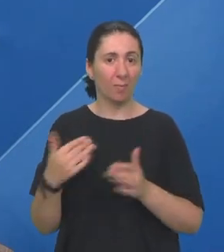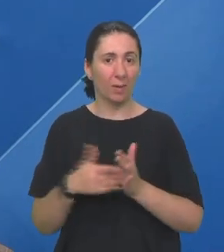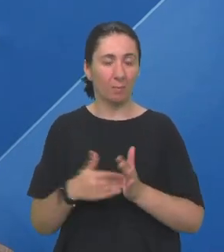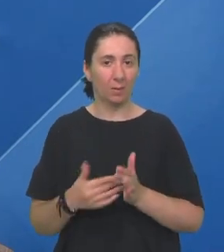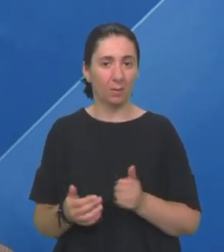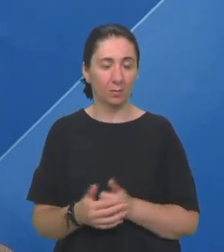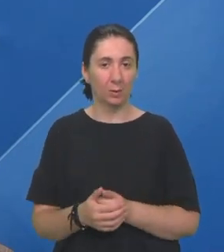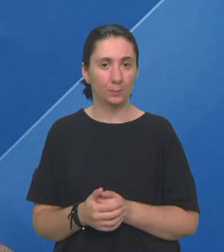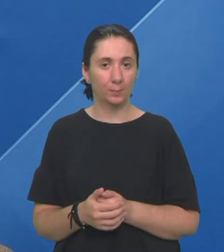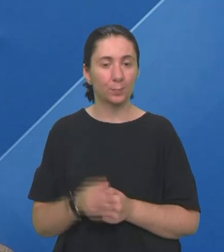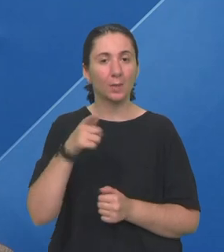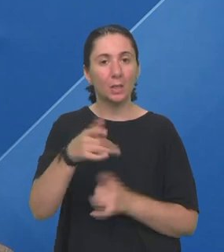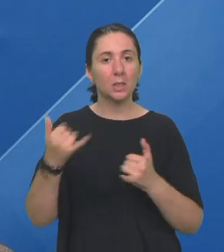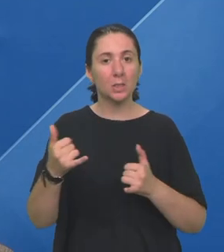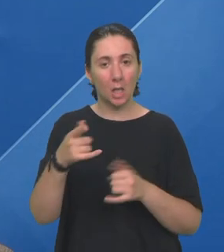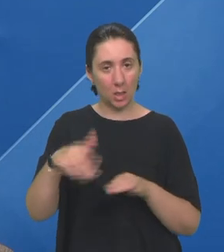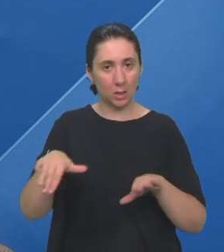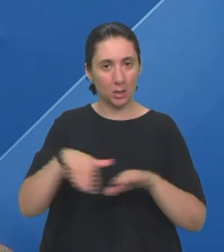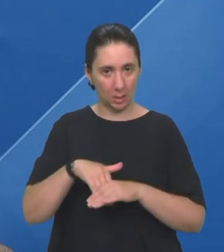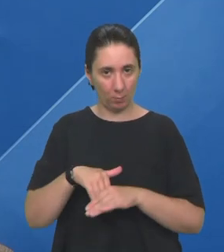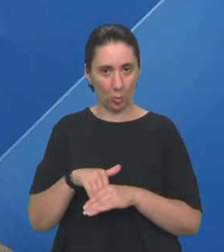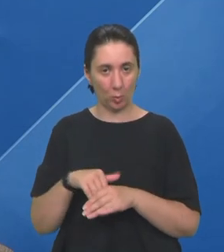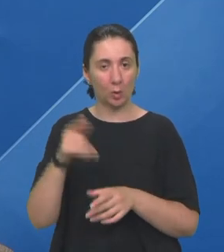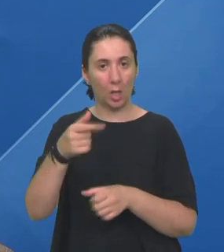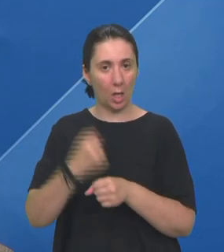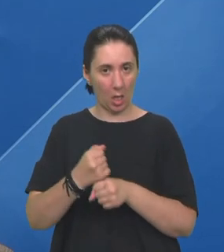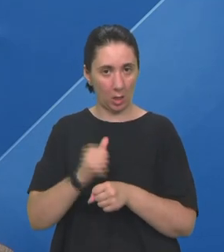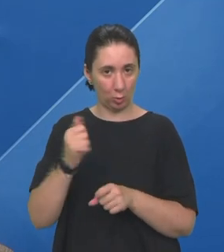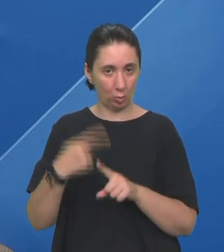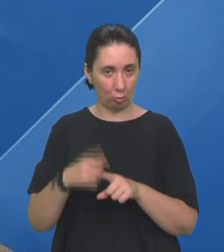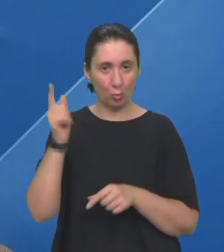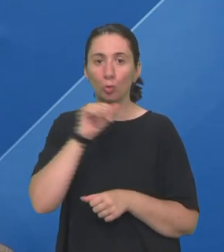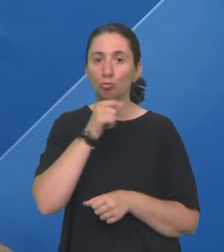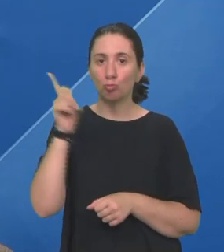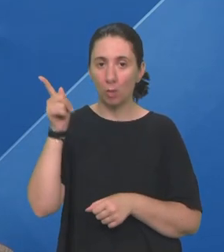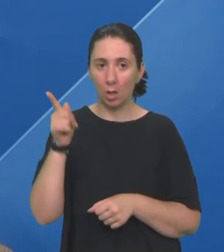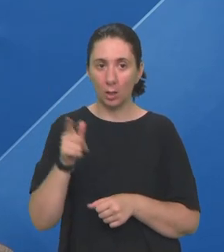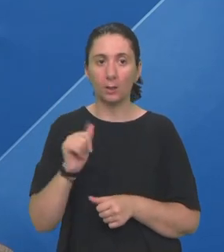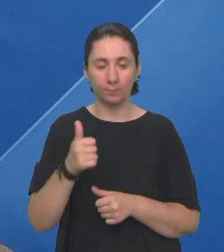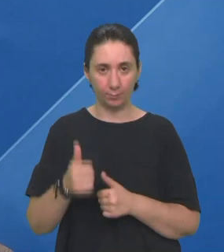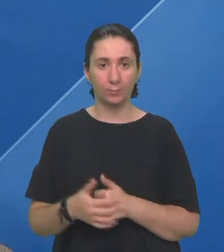trebalo Ti si danas i zaposlena Radiš, je tako, u Županiji?